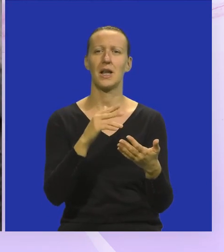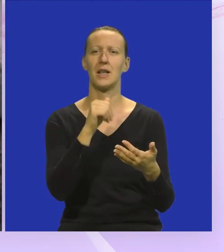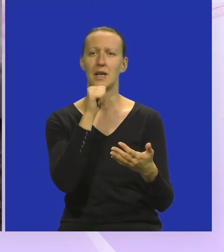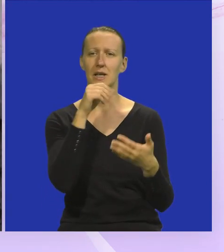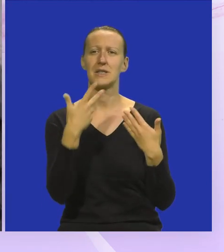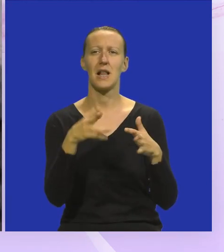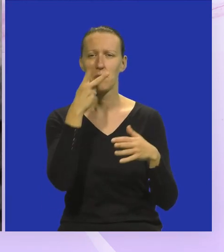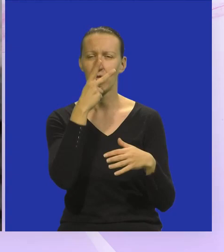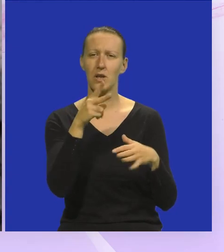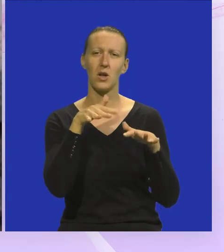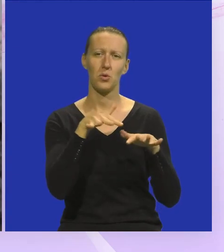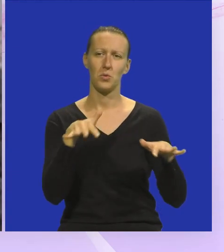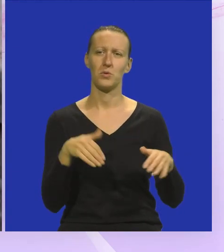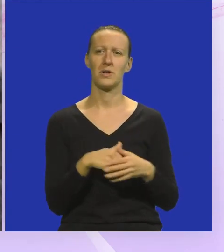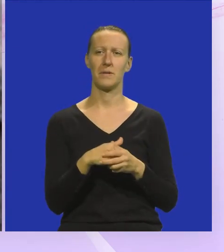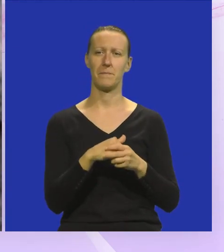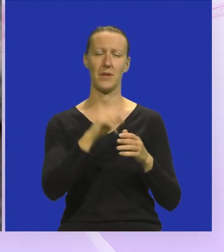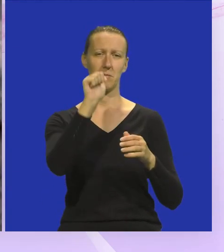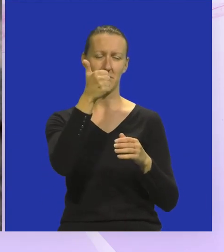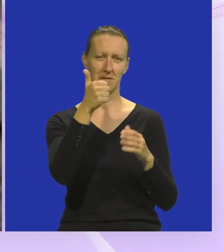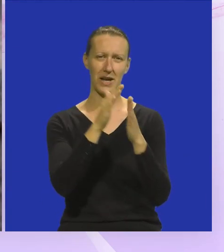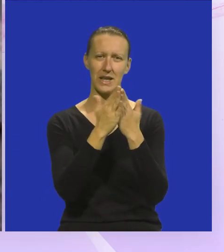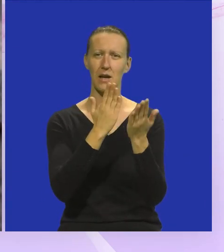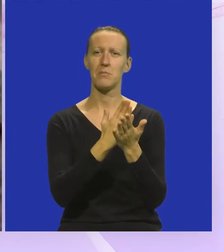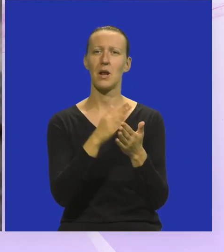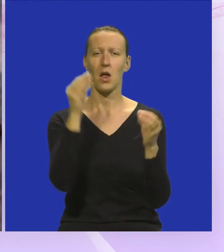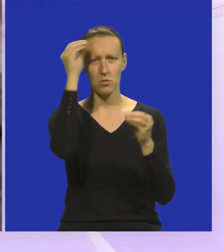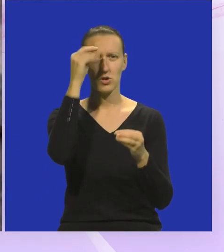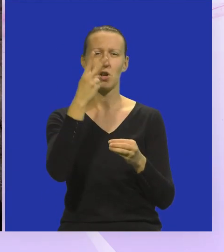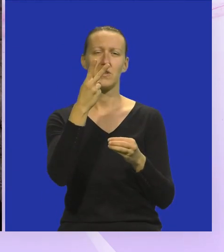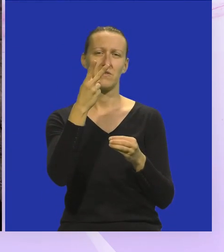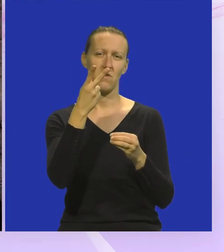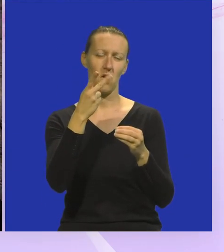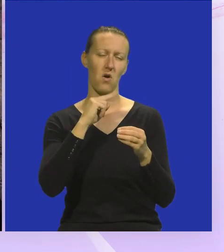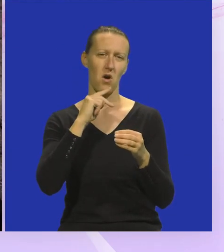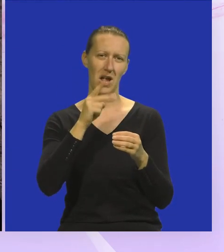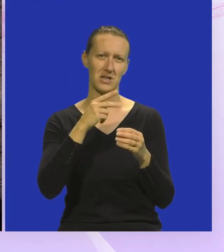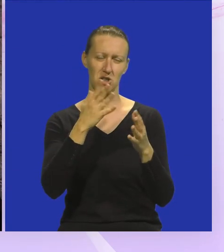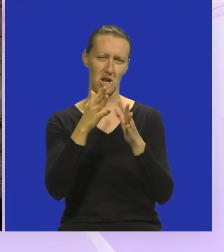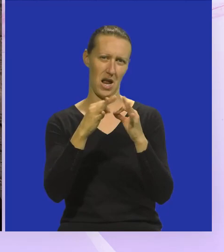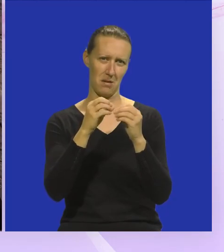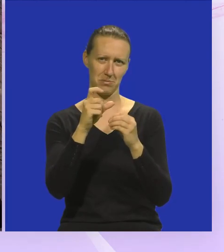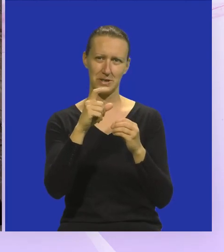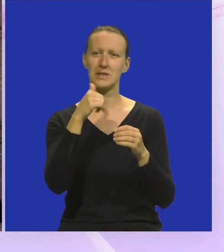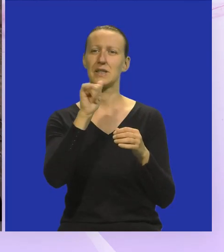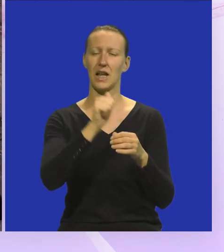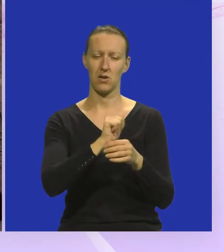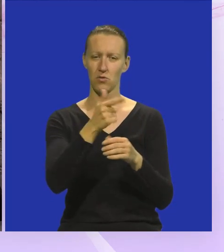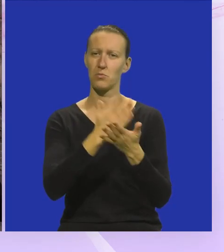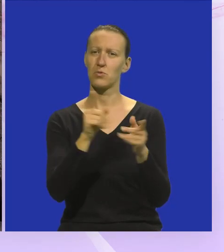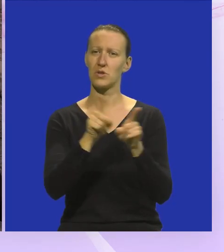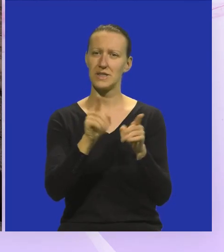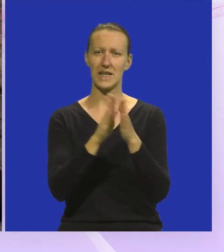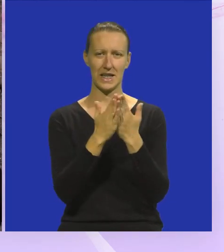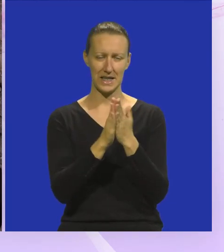slabovidnih ljudi. Ovako, znači prva slikovnica je bila učenje dvojezične ABCD, prvotni plan je bio da i jednoj drugu bude